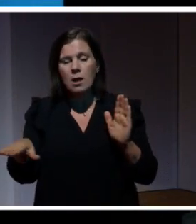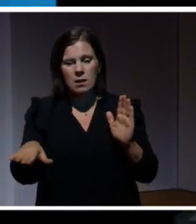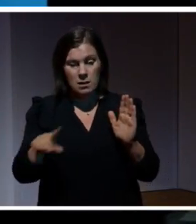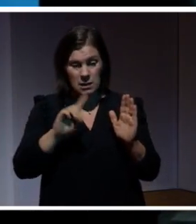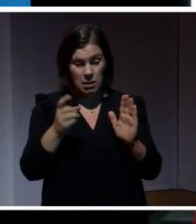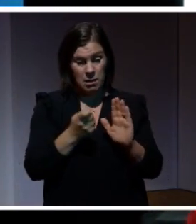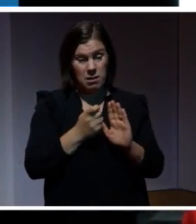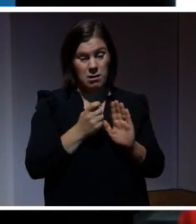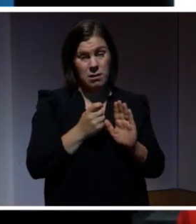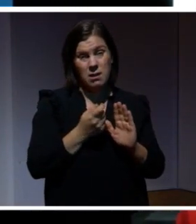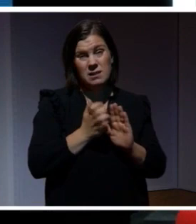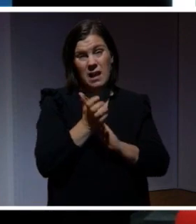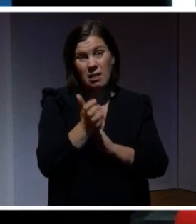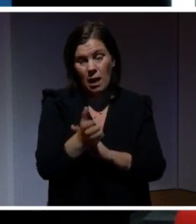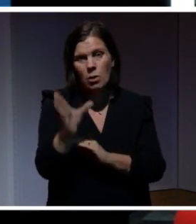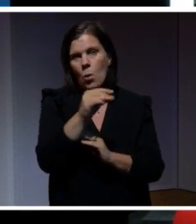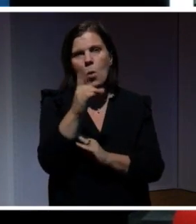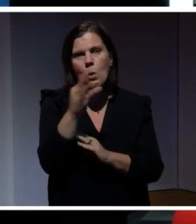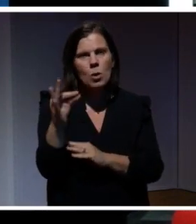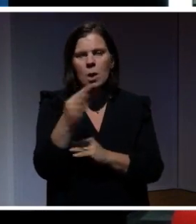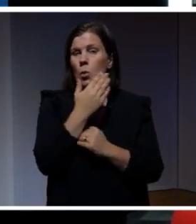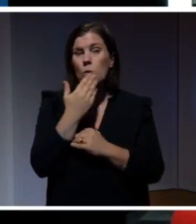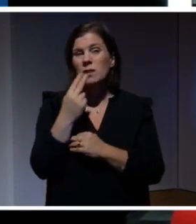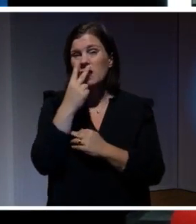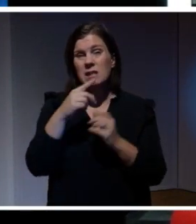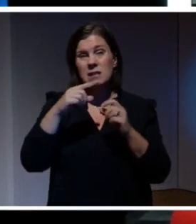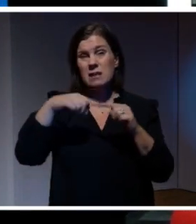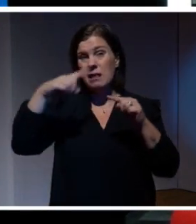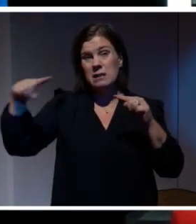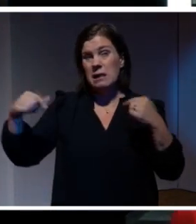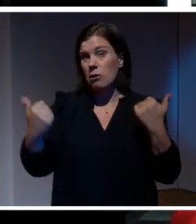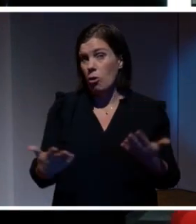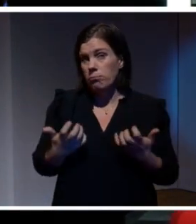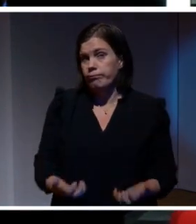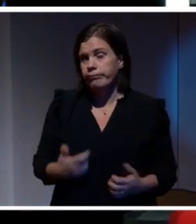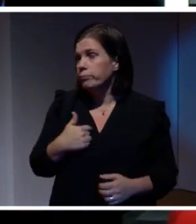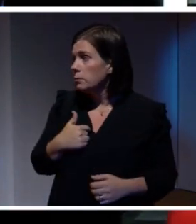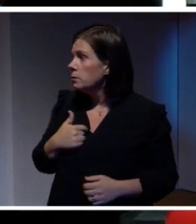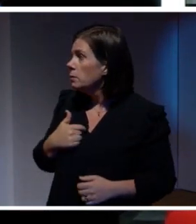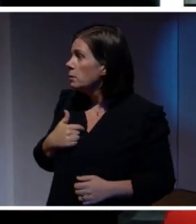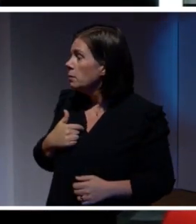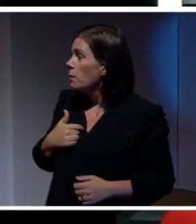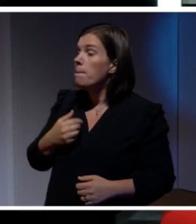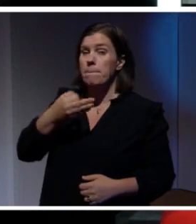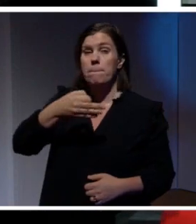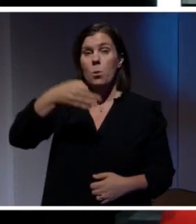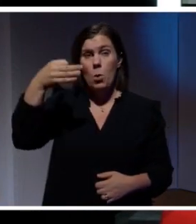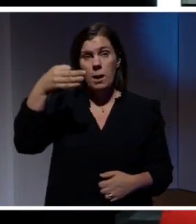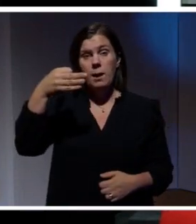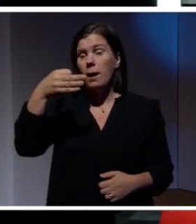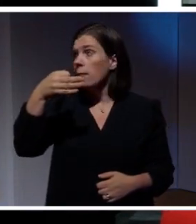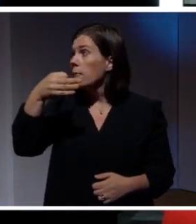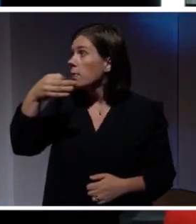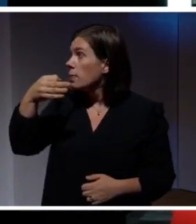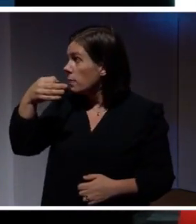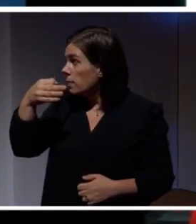senare så hade det där växt till hundra och tyvärr så har jag inte sett någon ny statistik på det, så jag vet inte hur det ser ut idag. Poängen här är att det